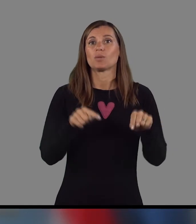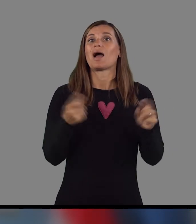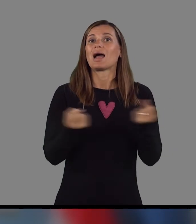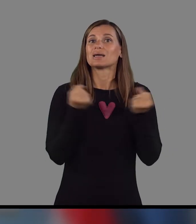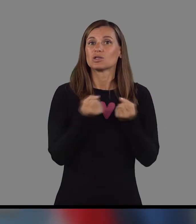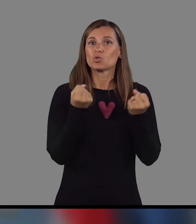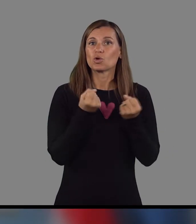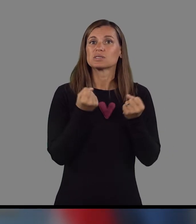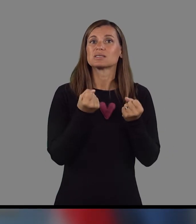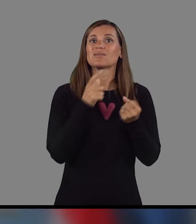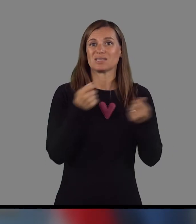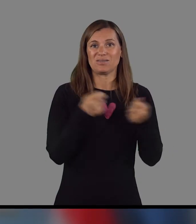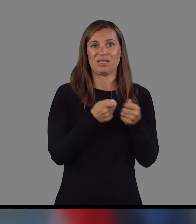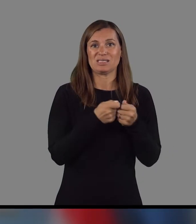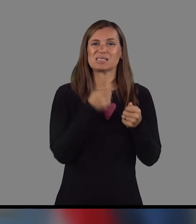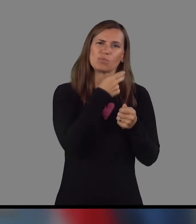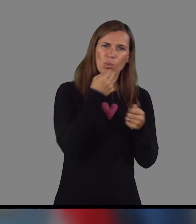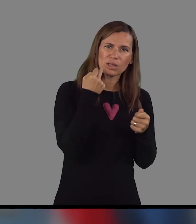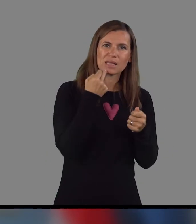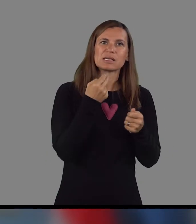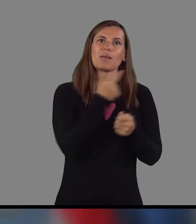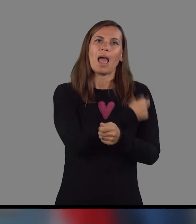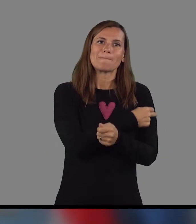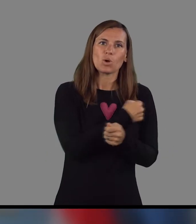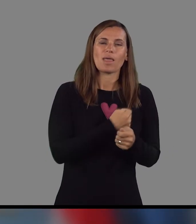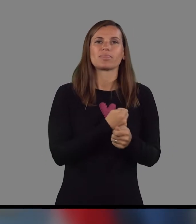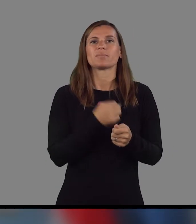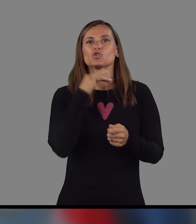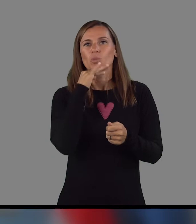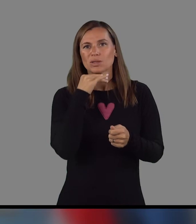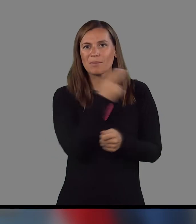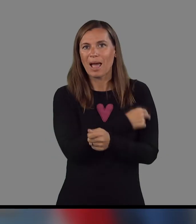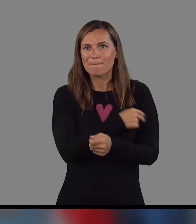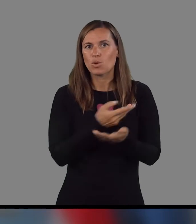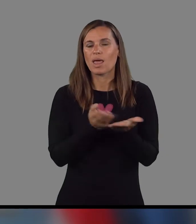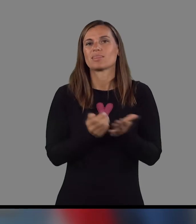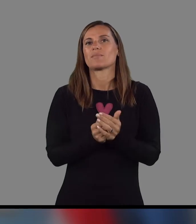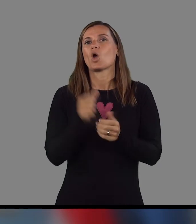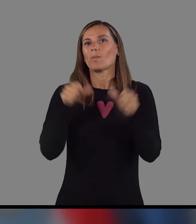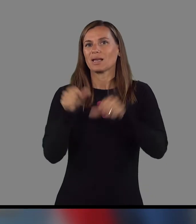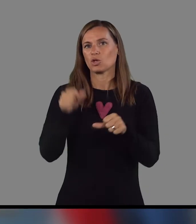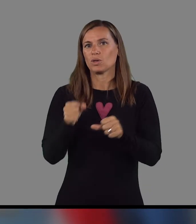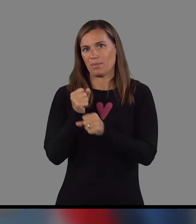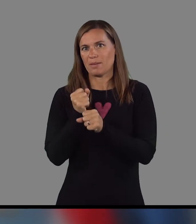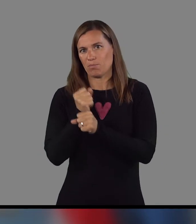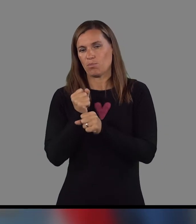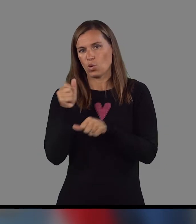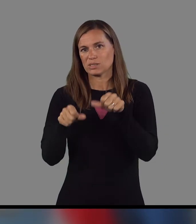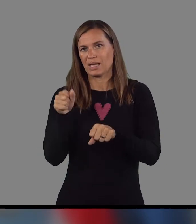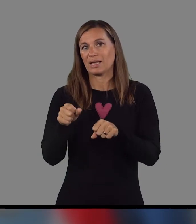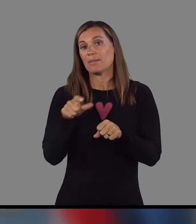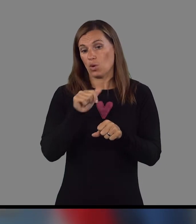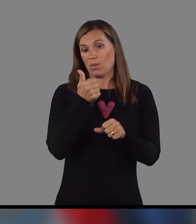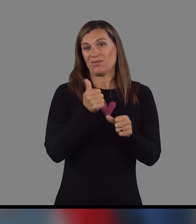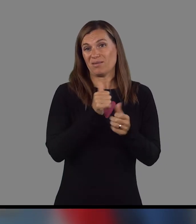oziroma aktivnosti zvezi z popodanskimi ambulantami, sobotnimi ambulantami in pa popodanskimi operativnimi posegi, bi